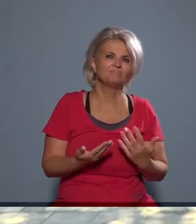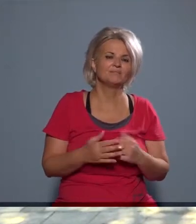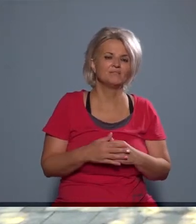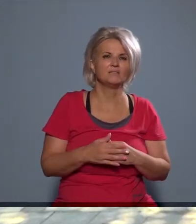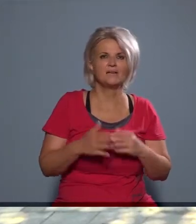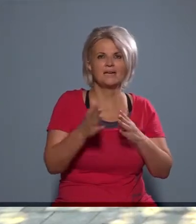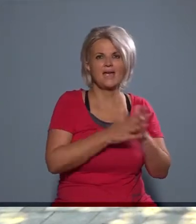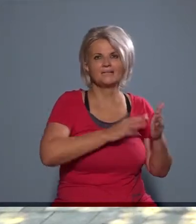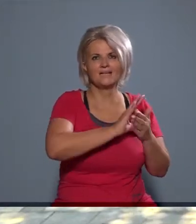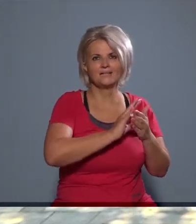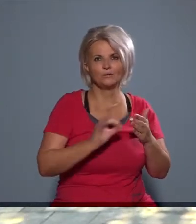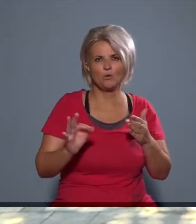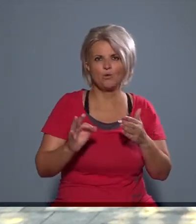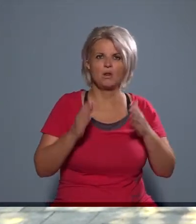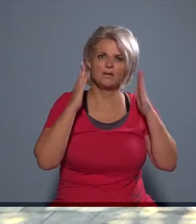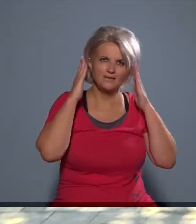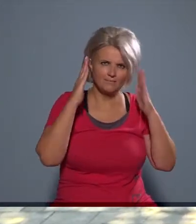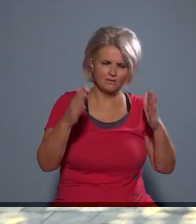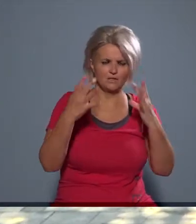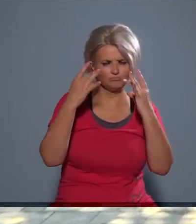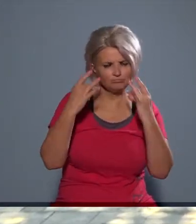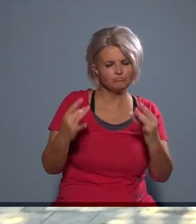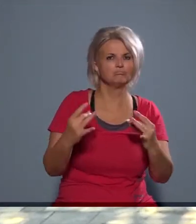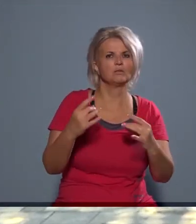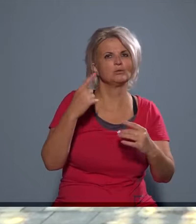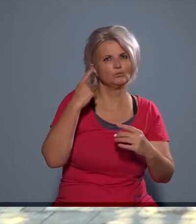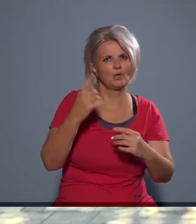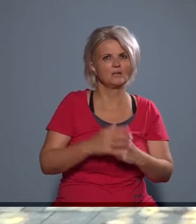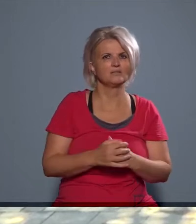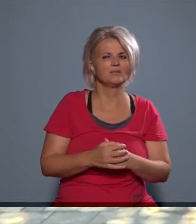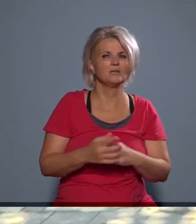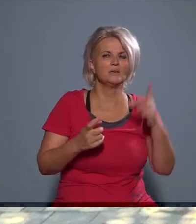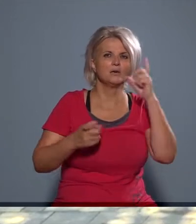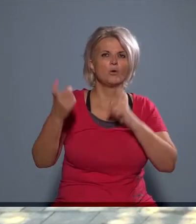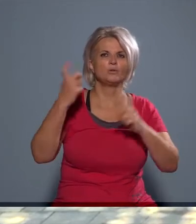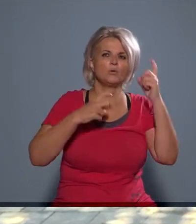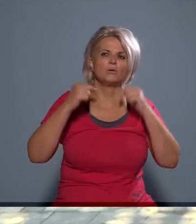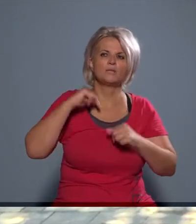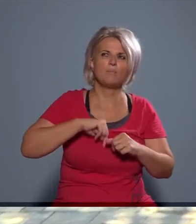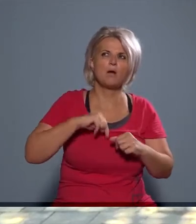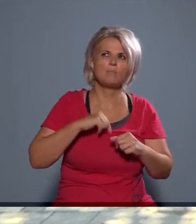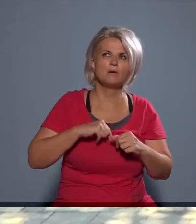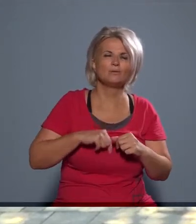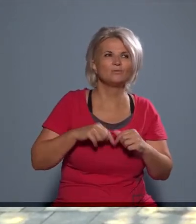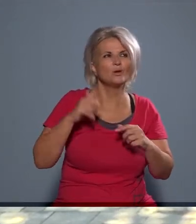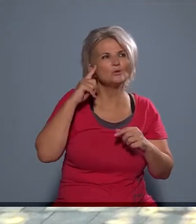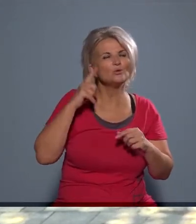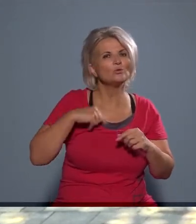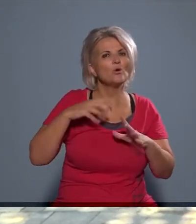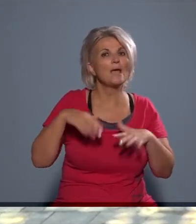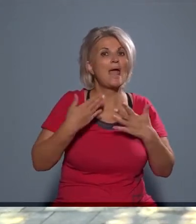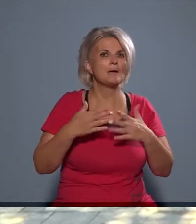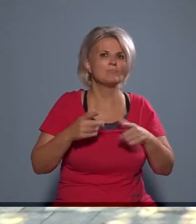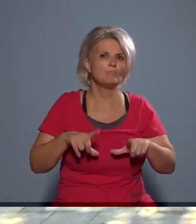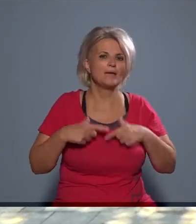már a kezdetektől fogva, és amikor így gondolkoztam magamban, hogy ebből vajon meg lehet-e élni